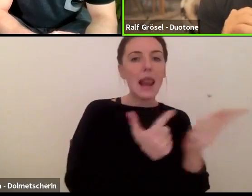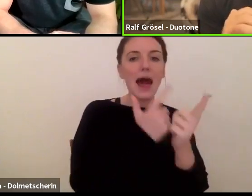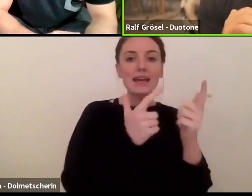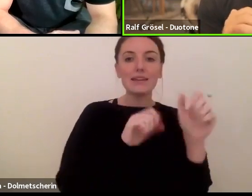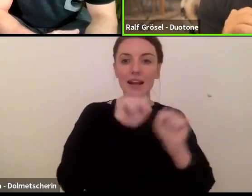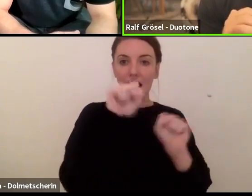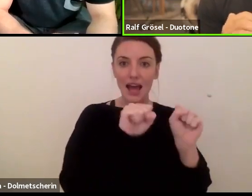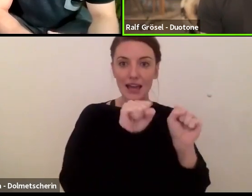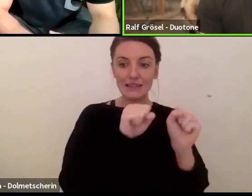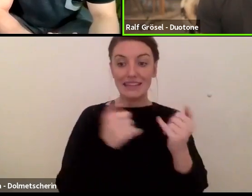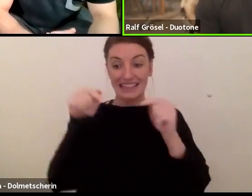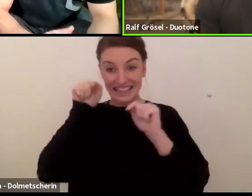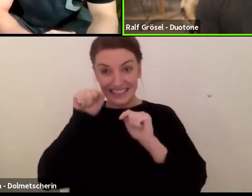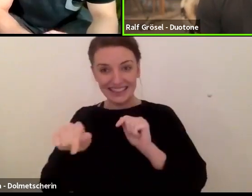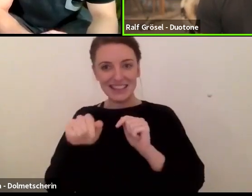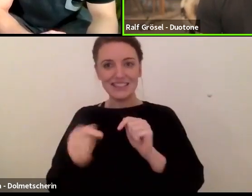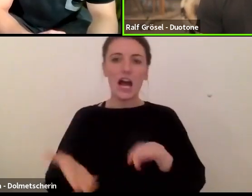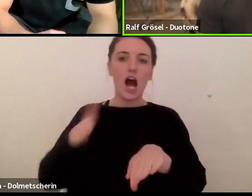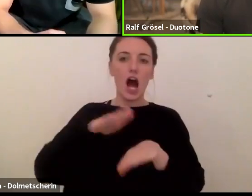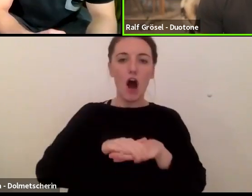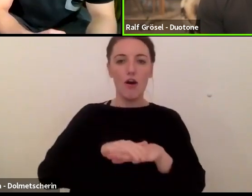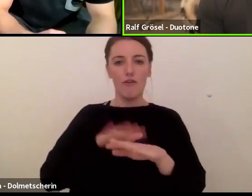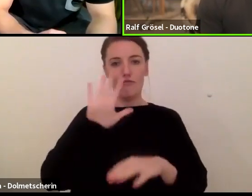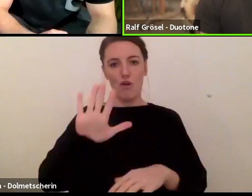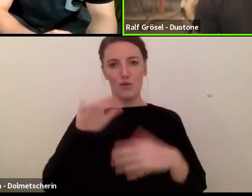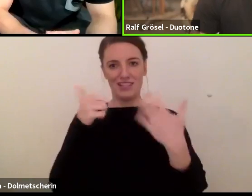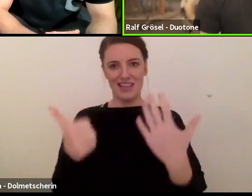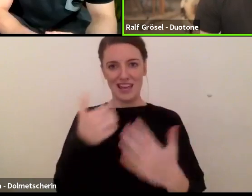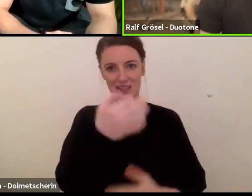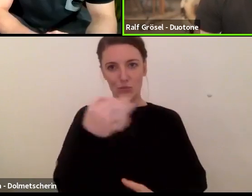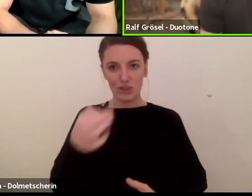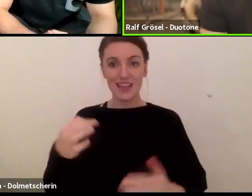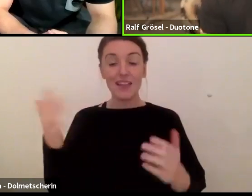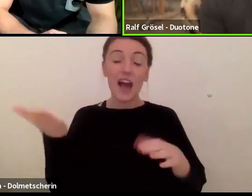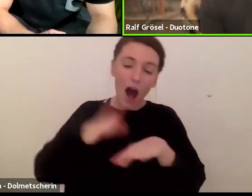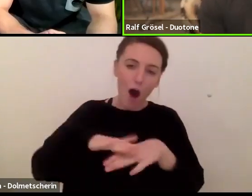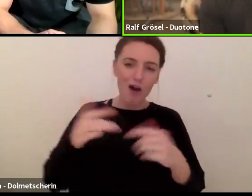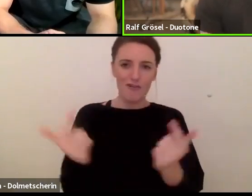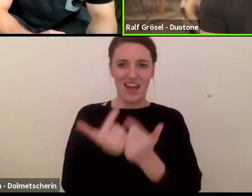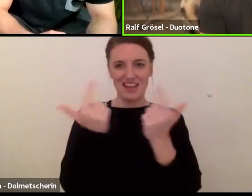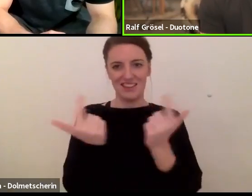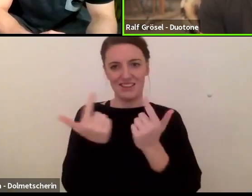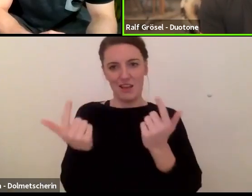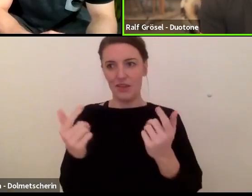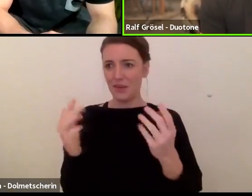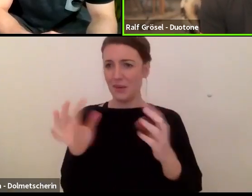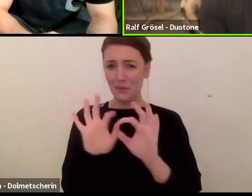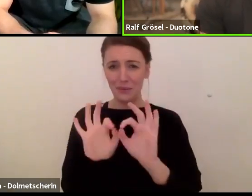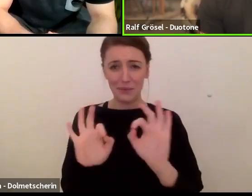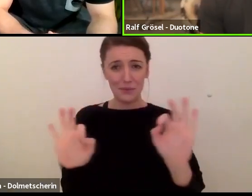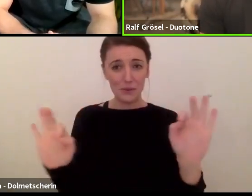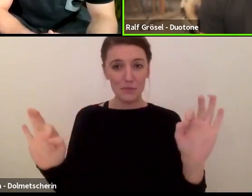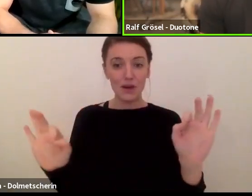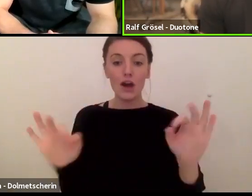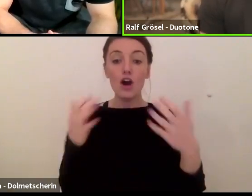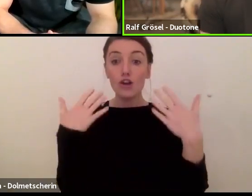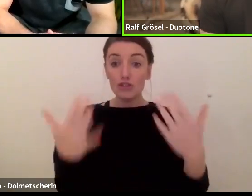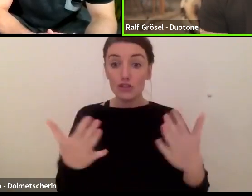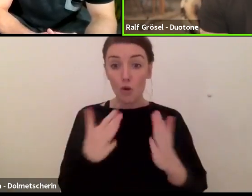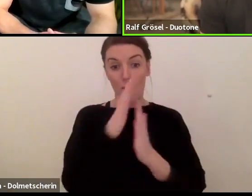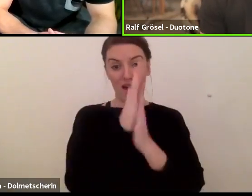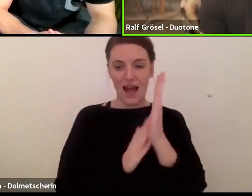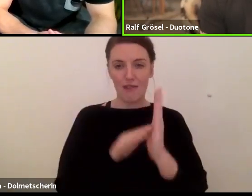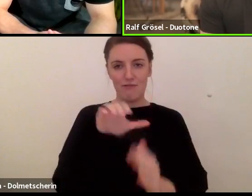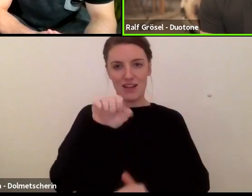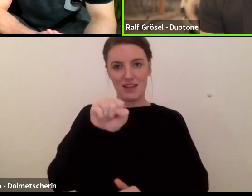abgespeckter Kite. Und mit diesem Kite hat das eigentlich dieses SLS-Thema Fahrt aufgenommen, weil ich